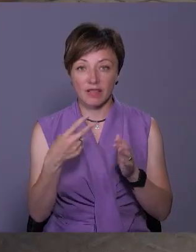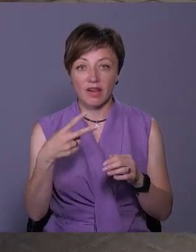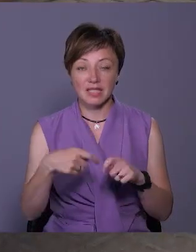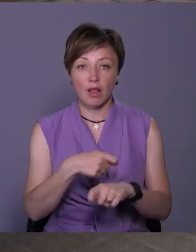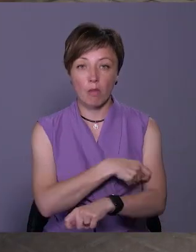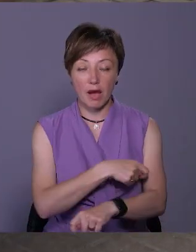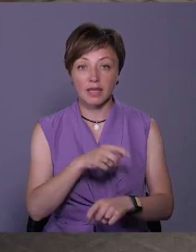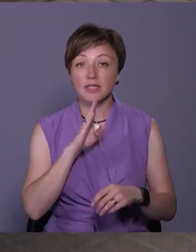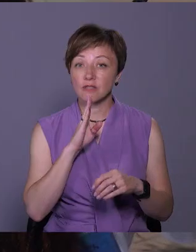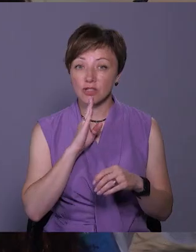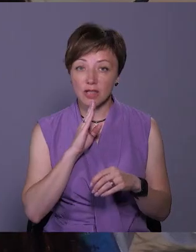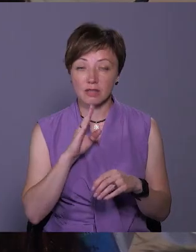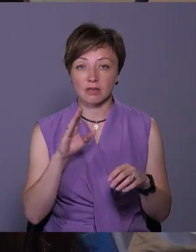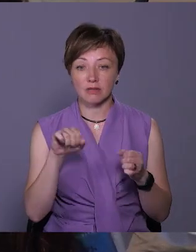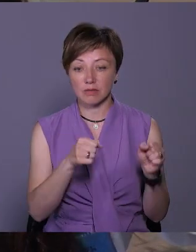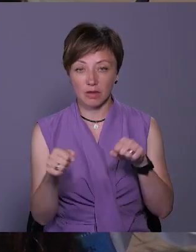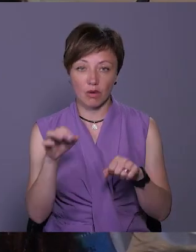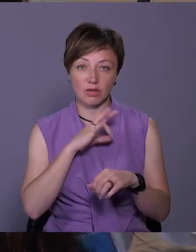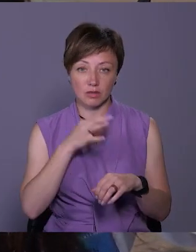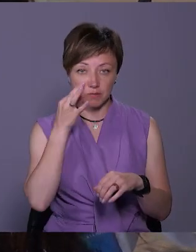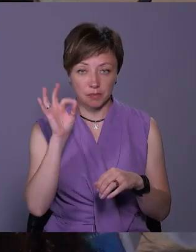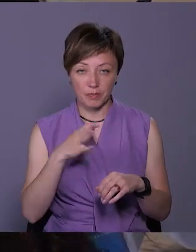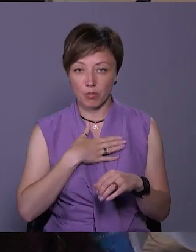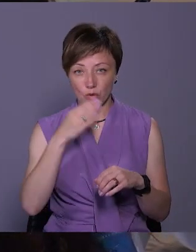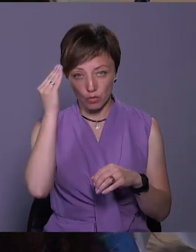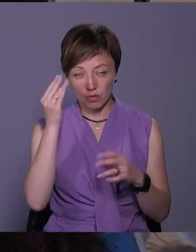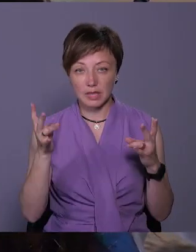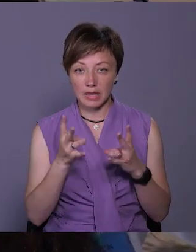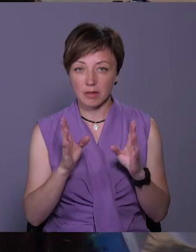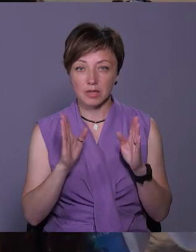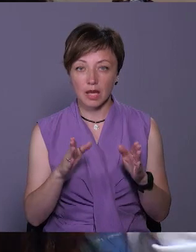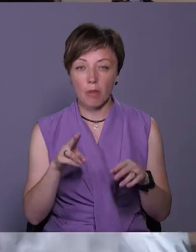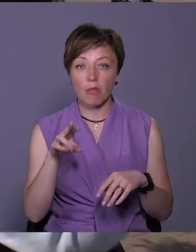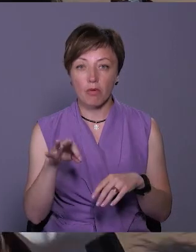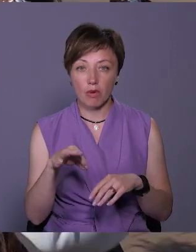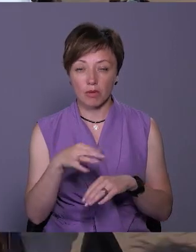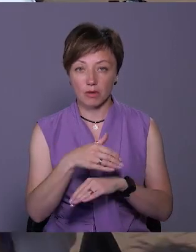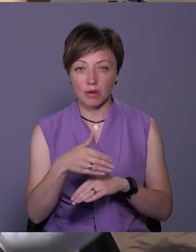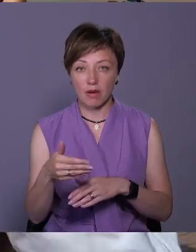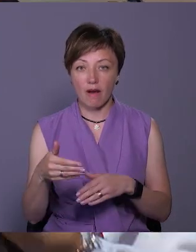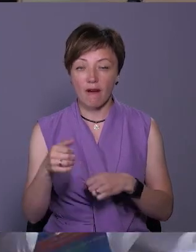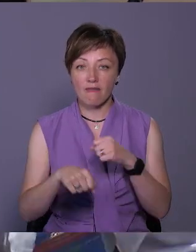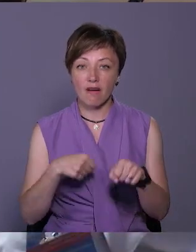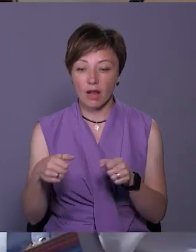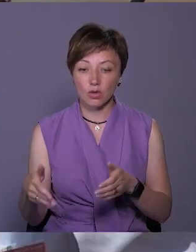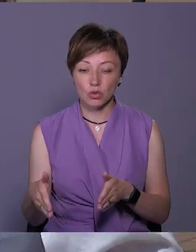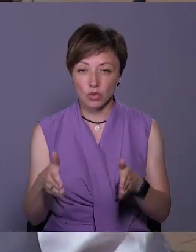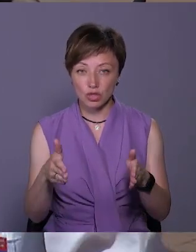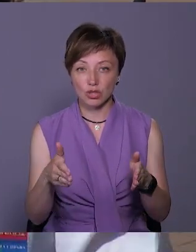годину. Однак дівчата – вправні користувачки. На мою думку, треба їздити тільки по велодоріжках,